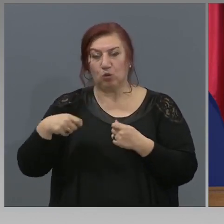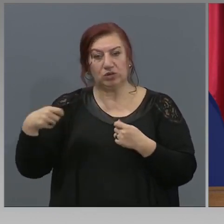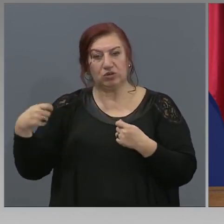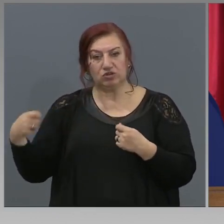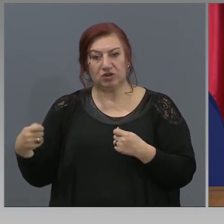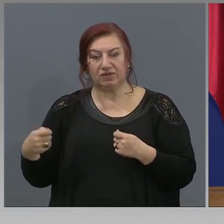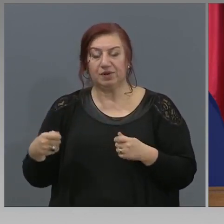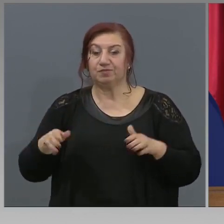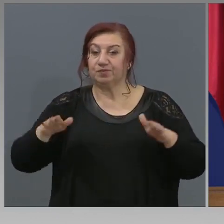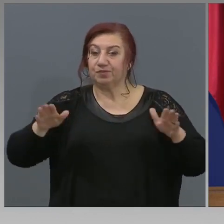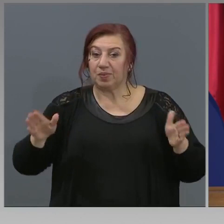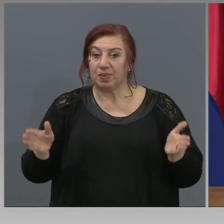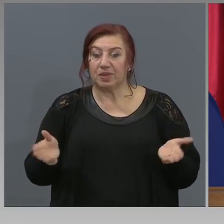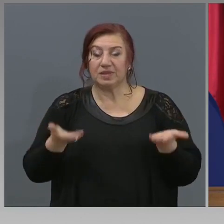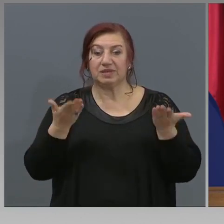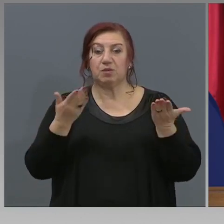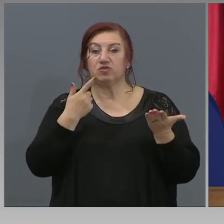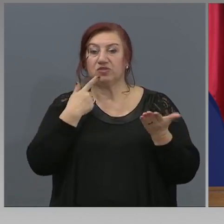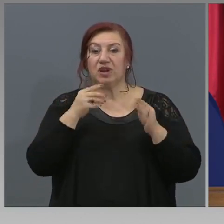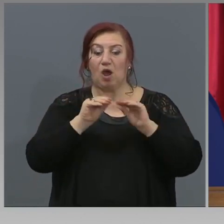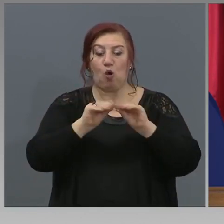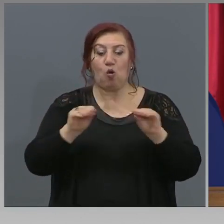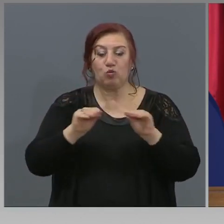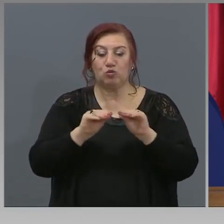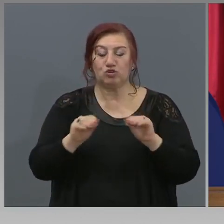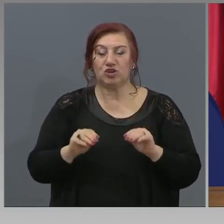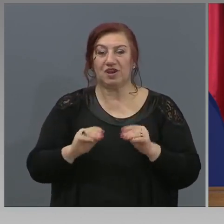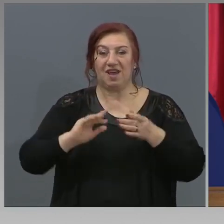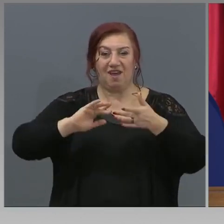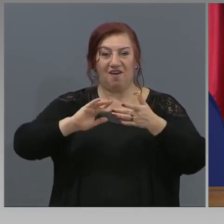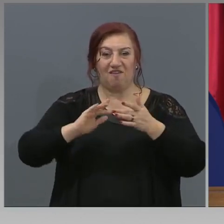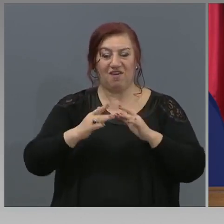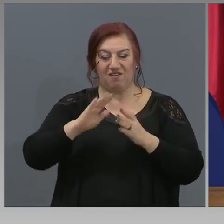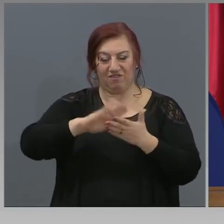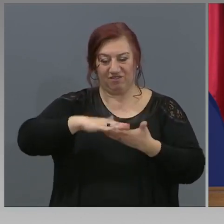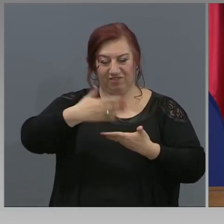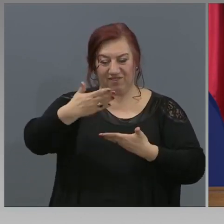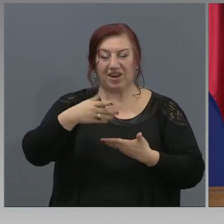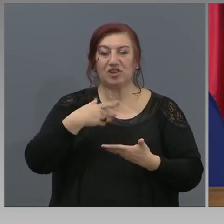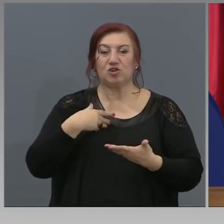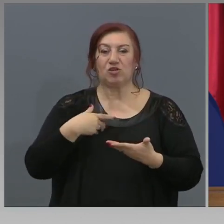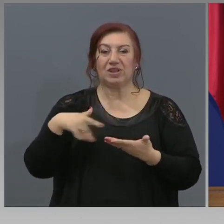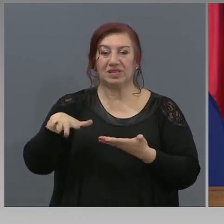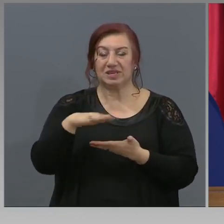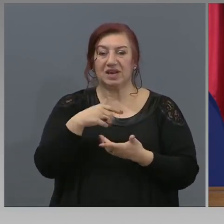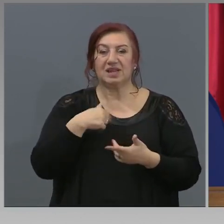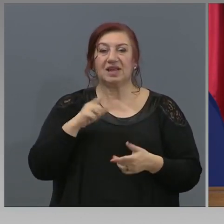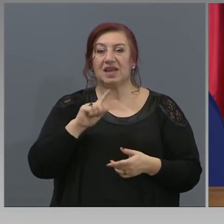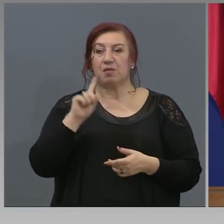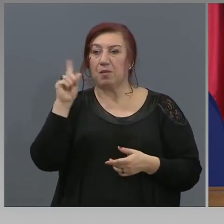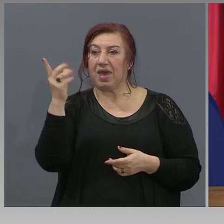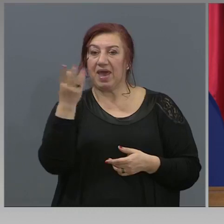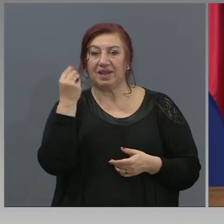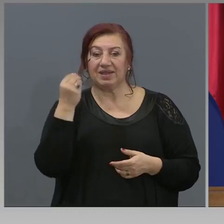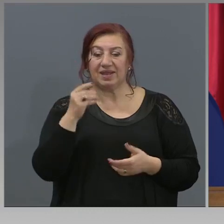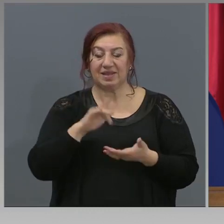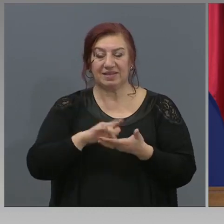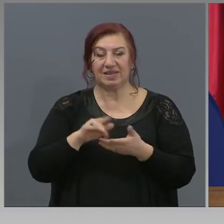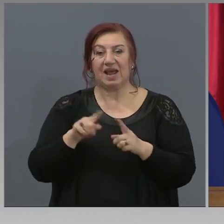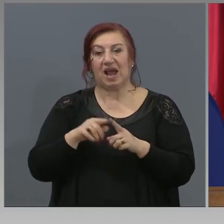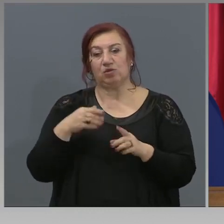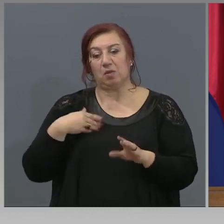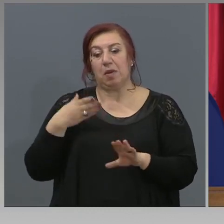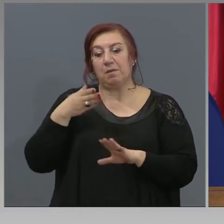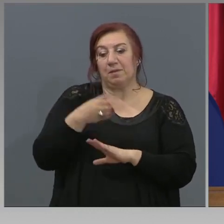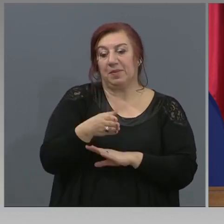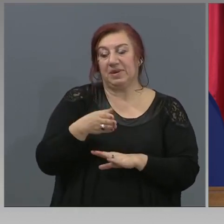С стартирането на обучението в електронна среда, ние нямаме единна организация на това обучение, както имаме при присъствената